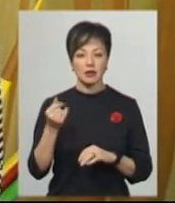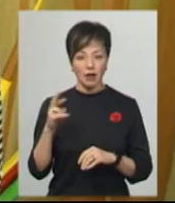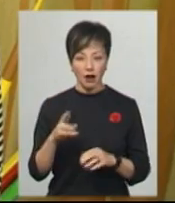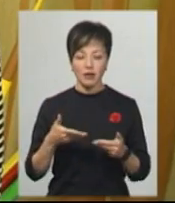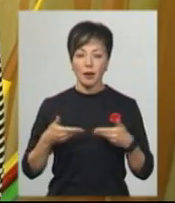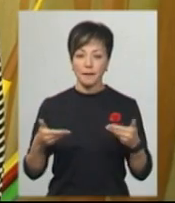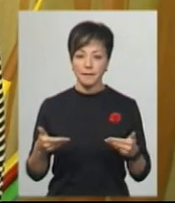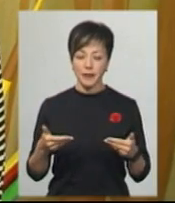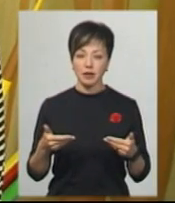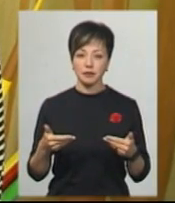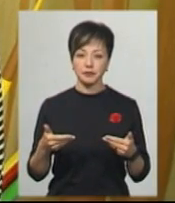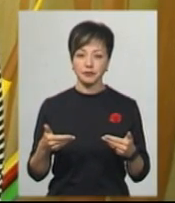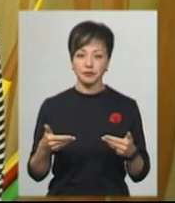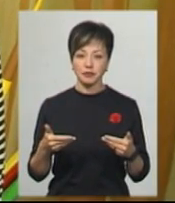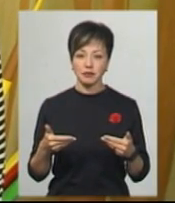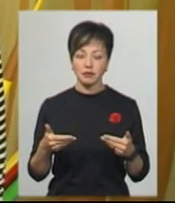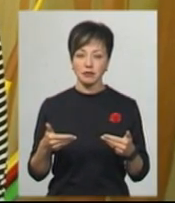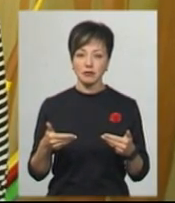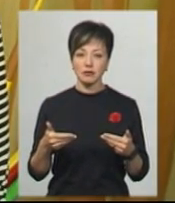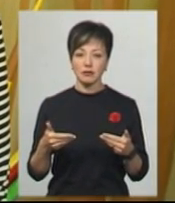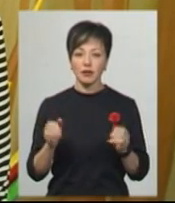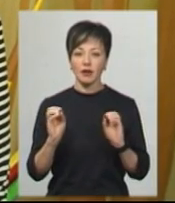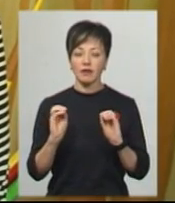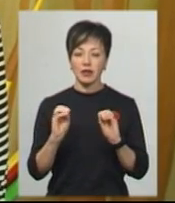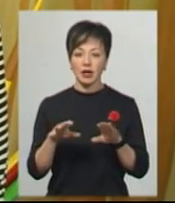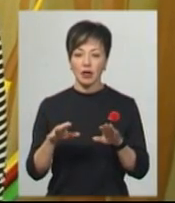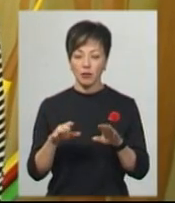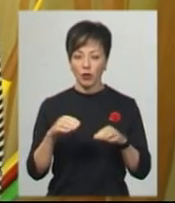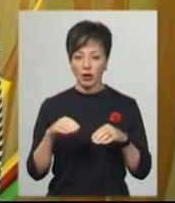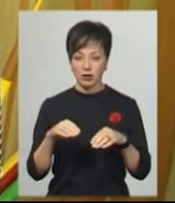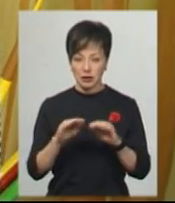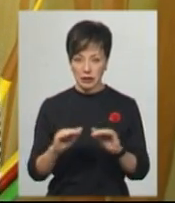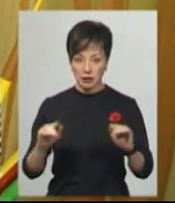ми віддаємо дітям їхні табелі успішності,